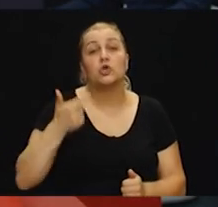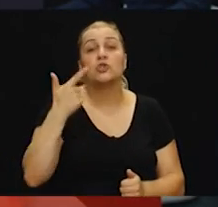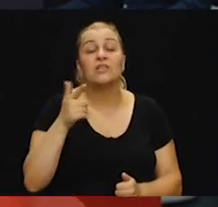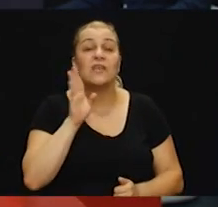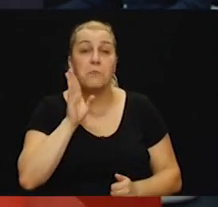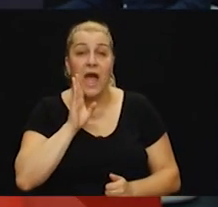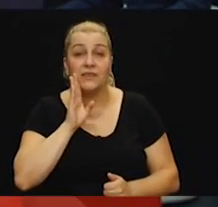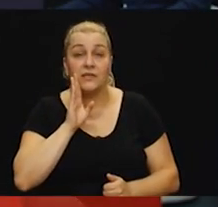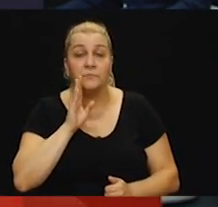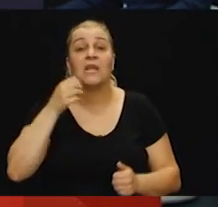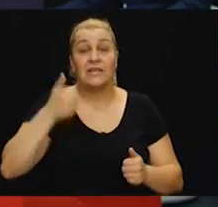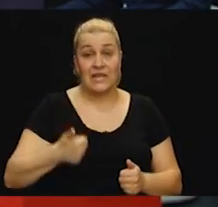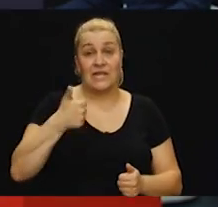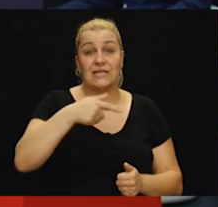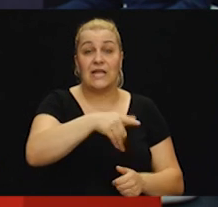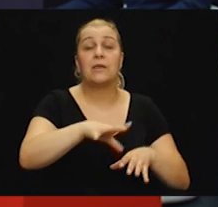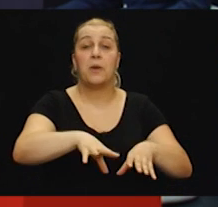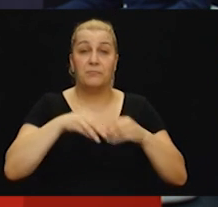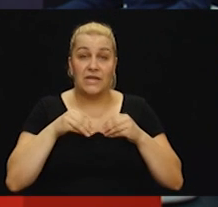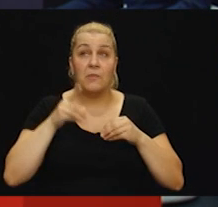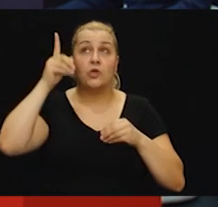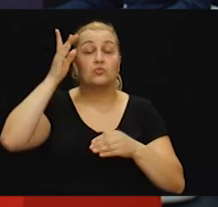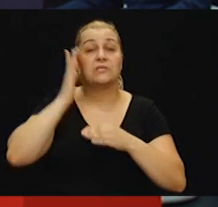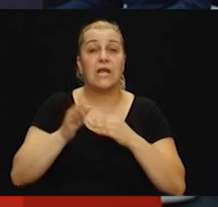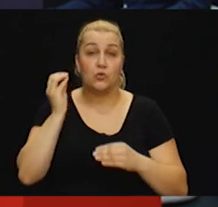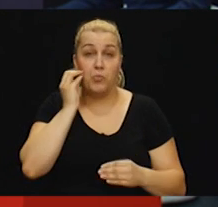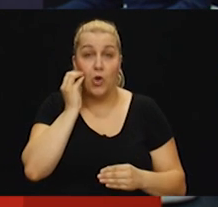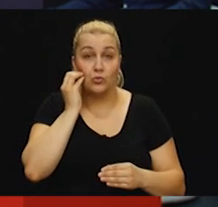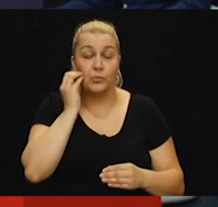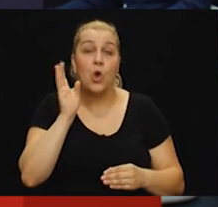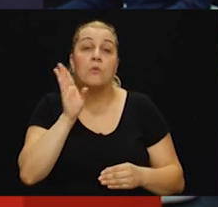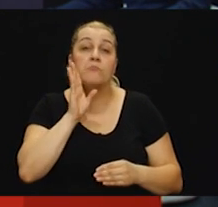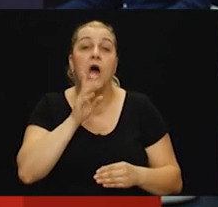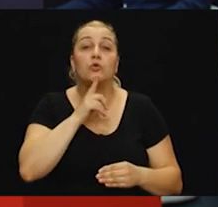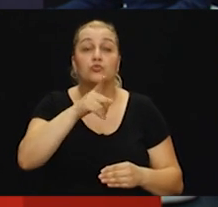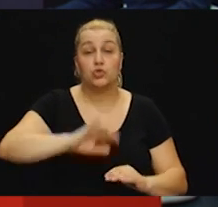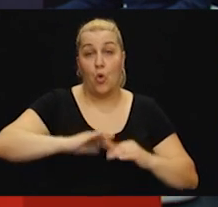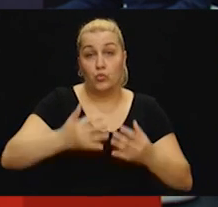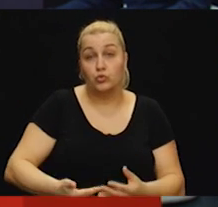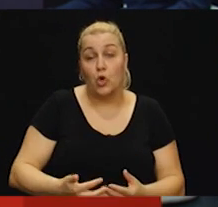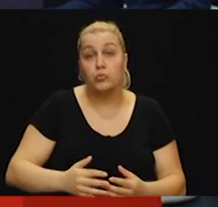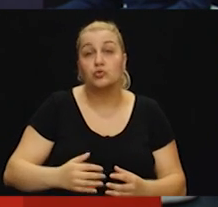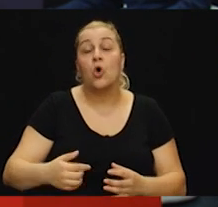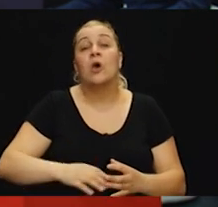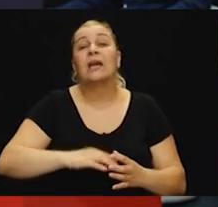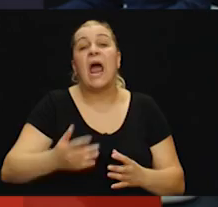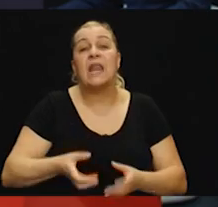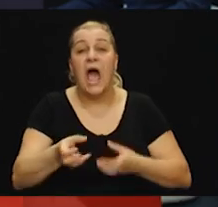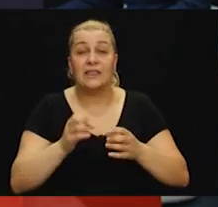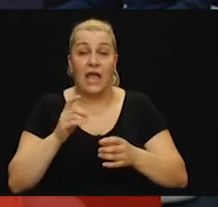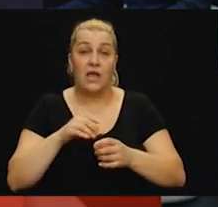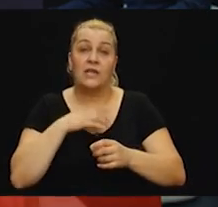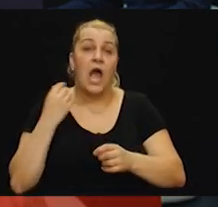Jedna te sada prima i nju si zadnju poljubio. Majku čiju su utrobu granate nemeli se napatile.